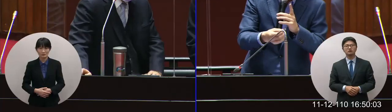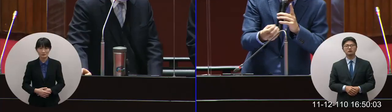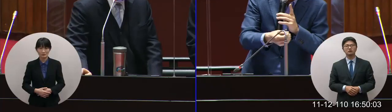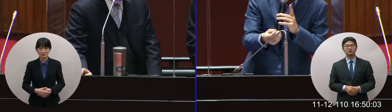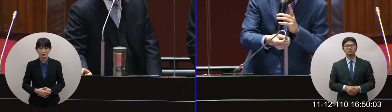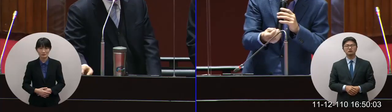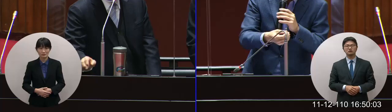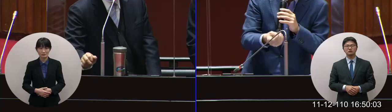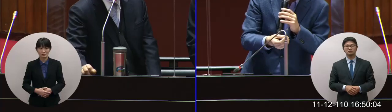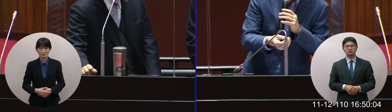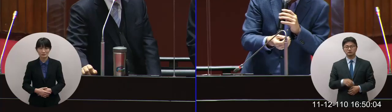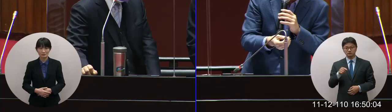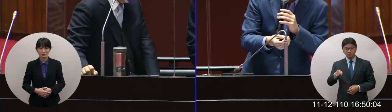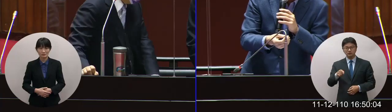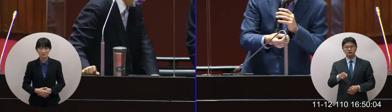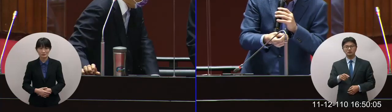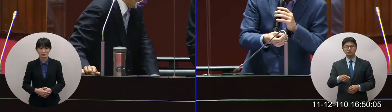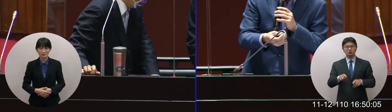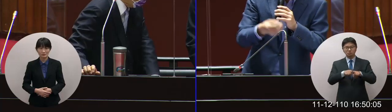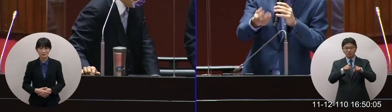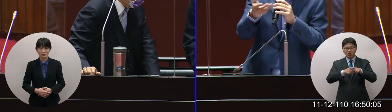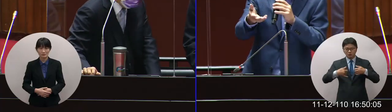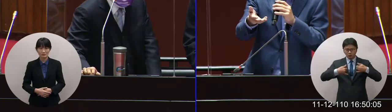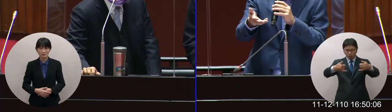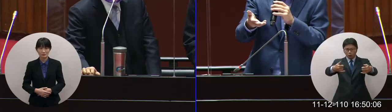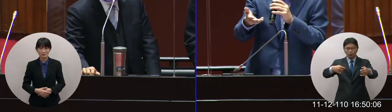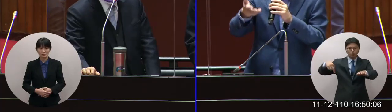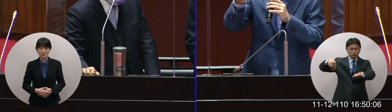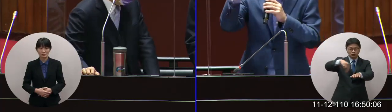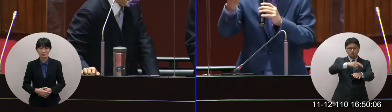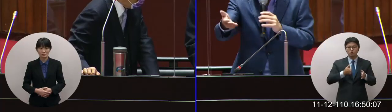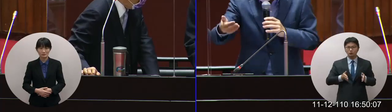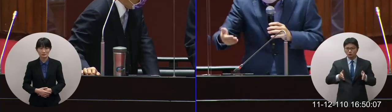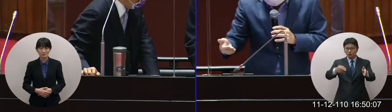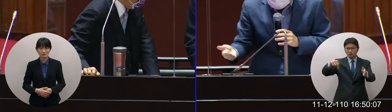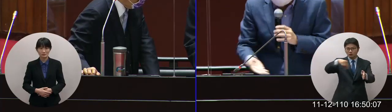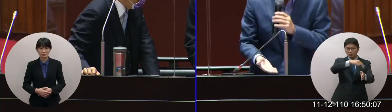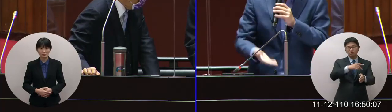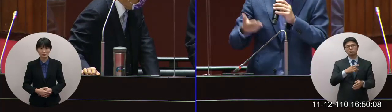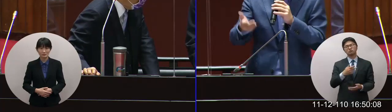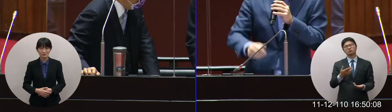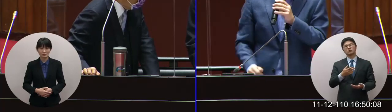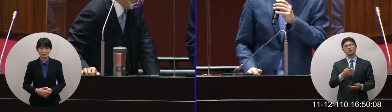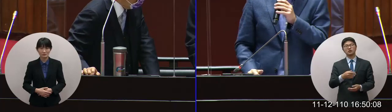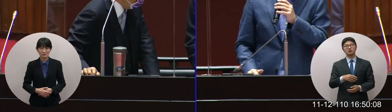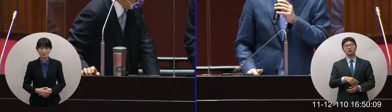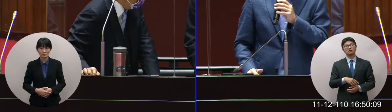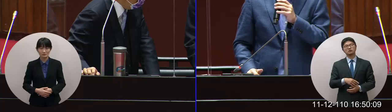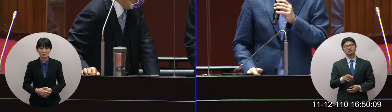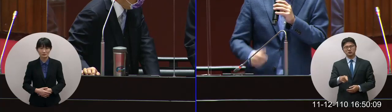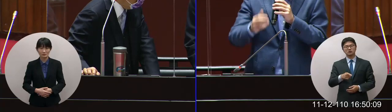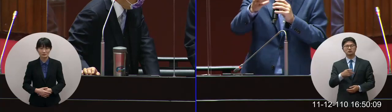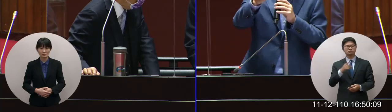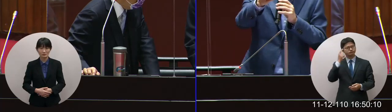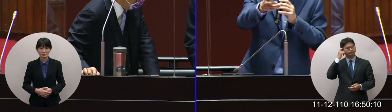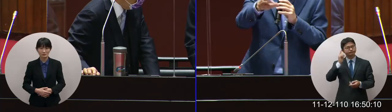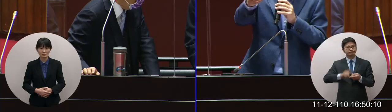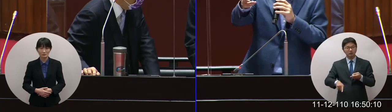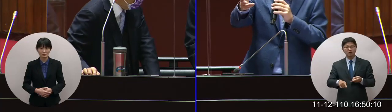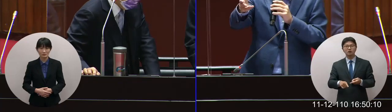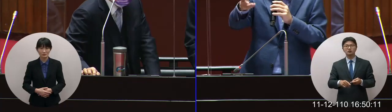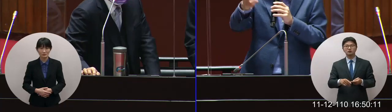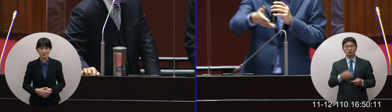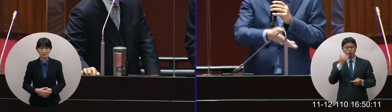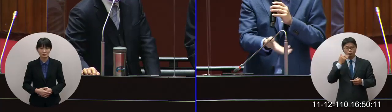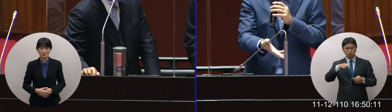還要讓他做過班馬線嗎不過不行啊因為他說到B1就是管制區我希望院